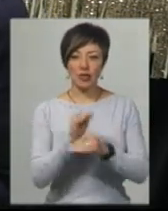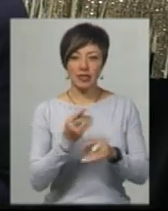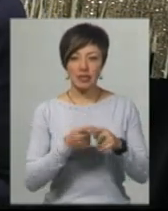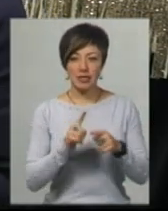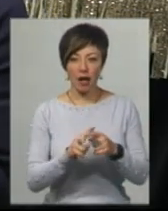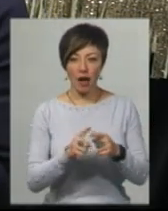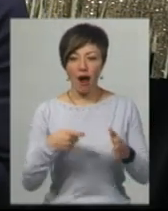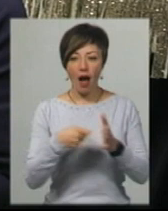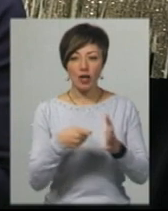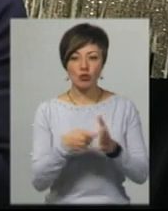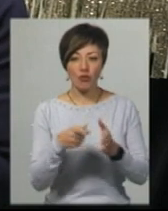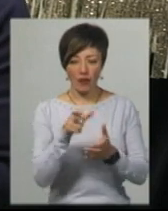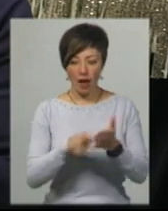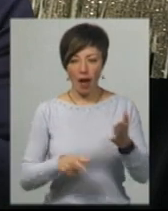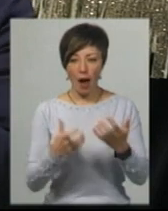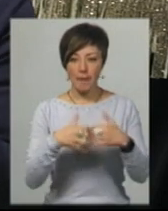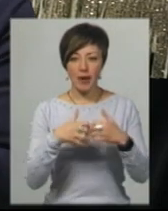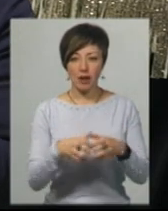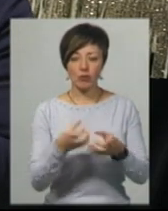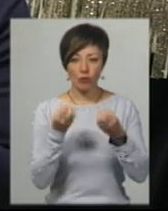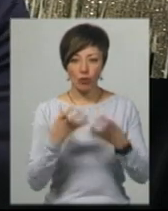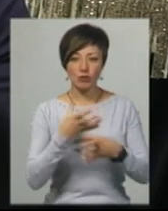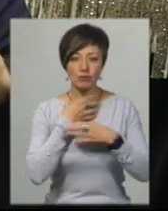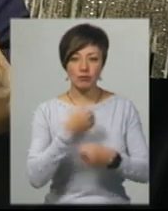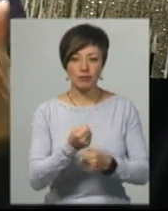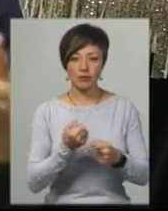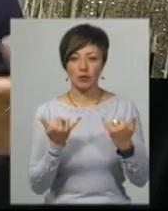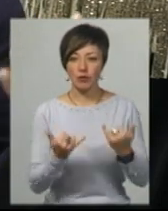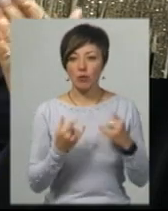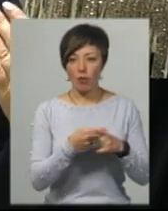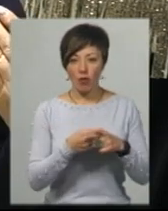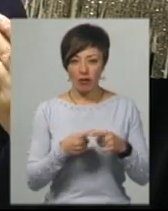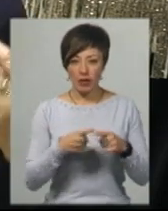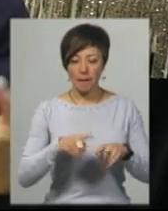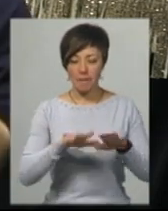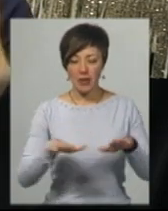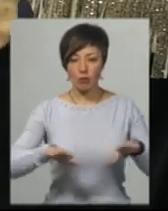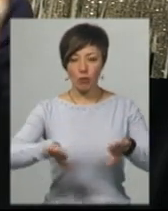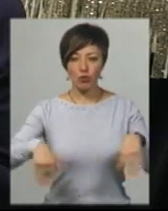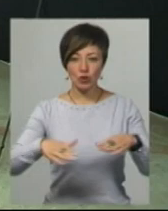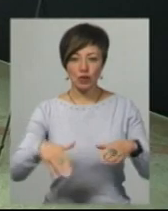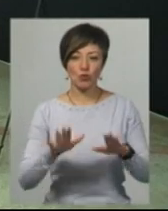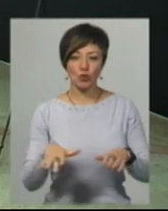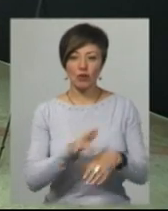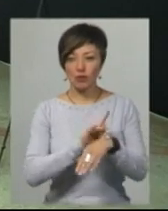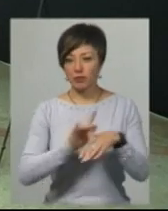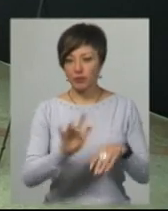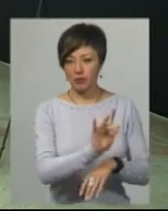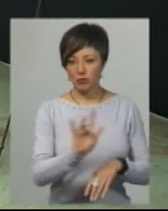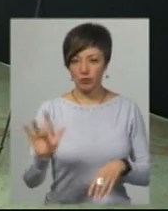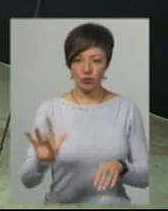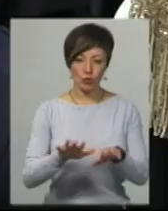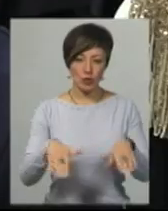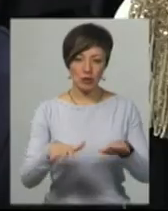ведуті апарати, це буде просто нас зашмург. Зараз у нас так половину місць пустих, а то будуть взагалі пусті місця.